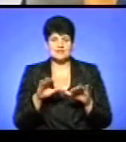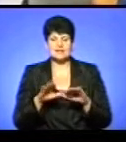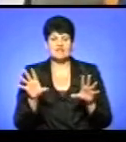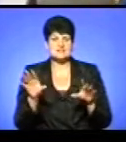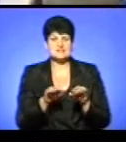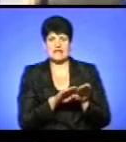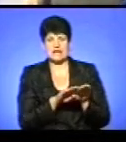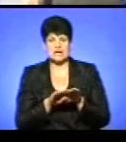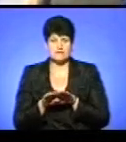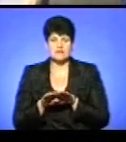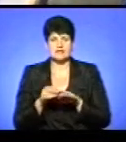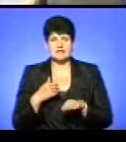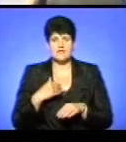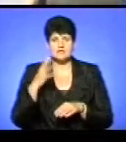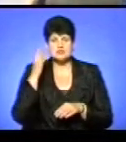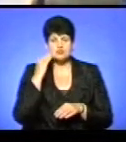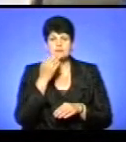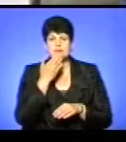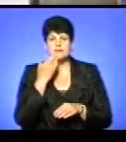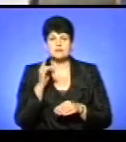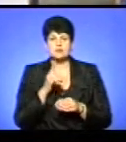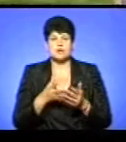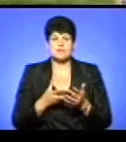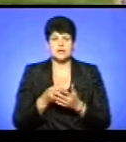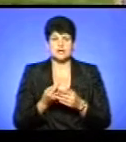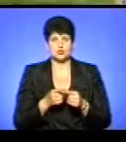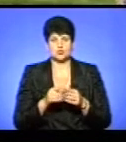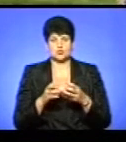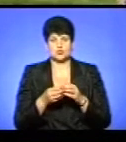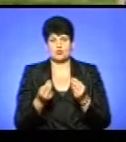і я вважаю, що ми не маємо за що платити таку сумну гроші.